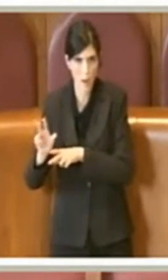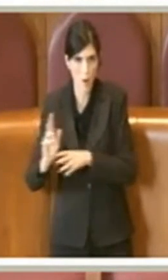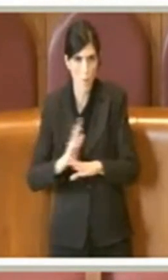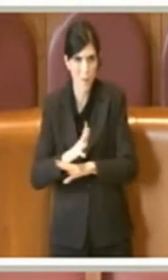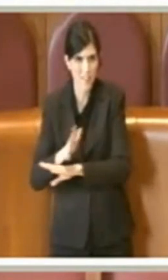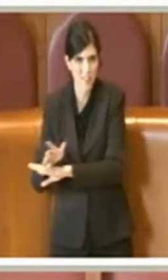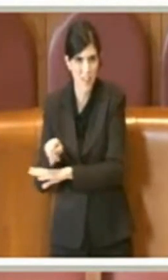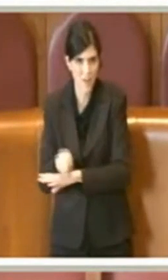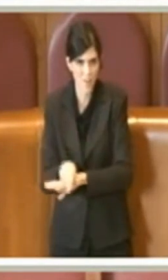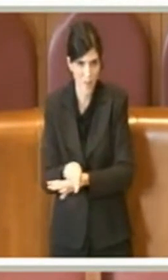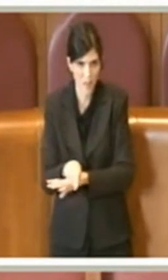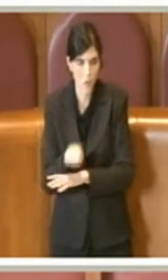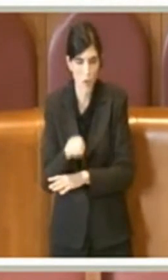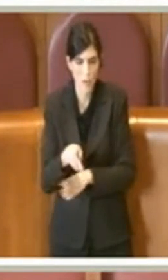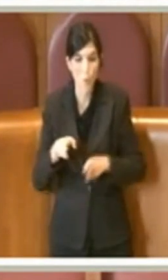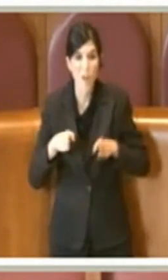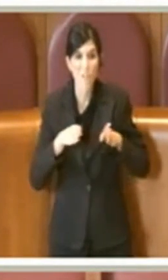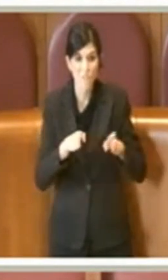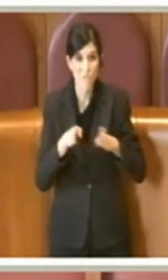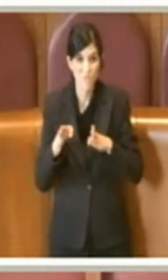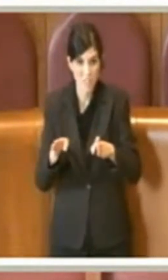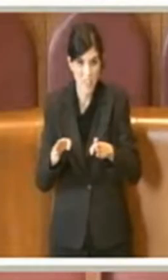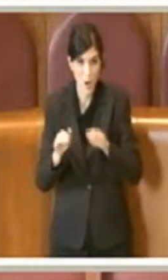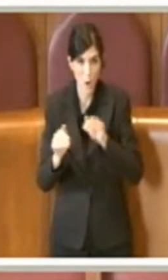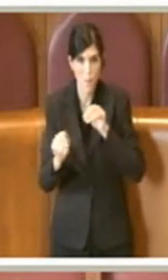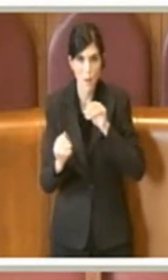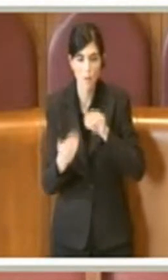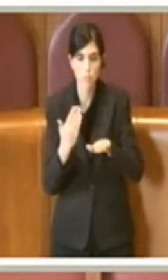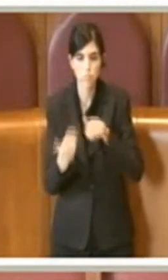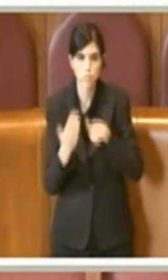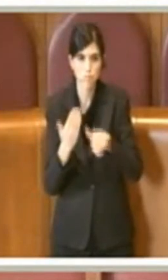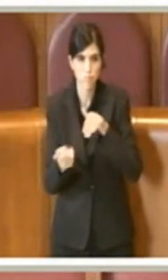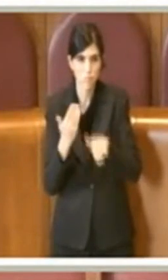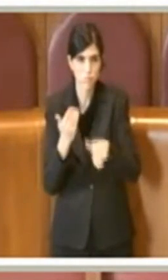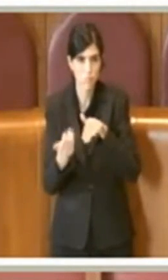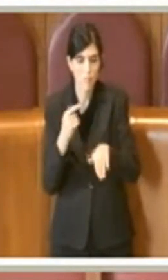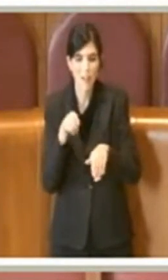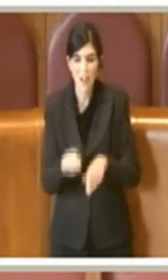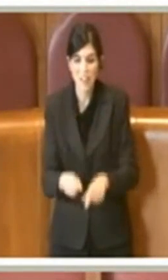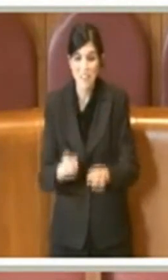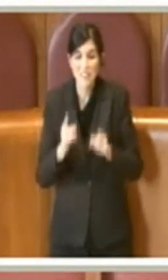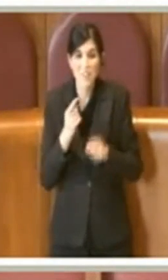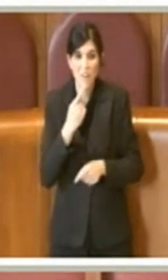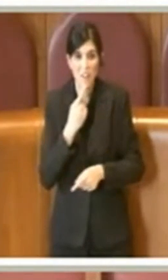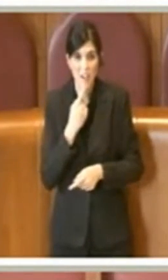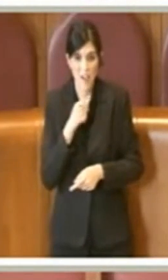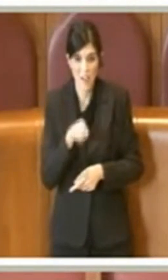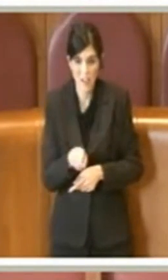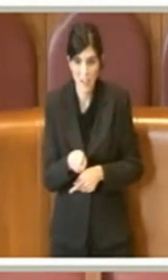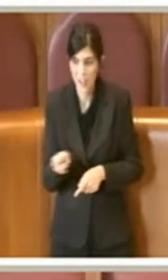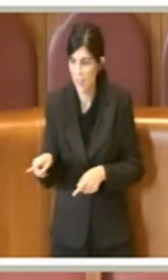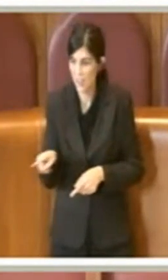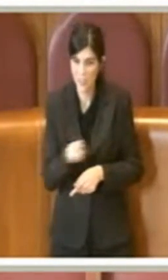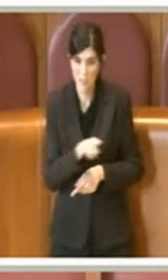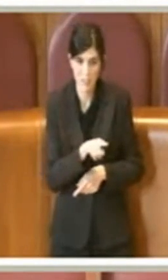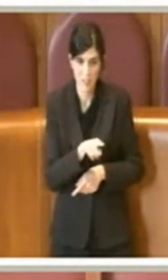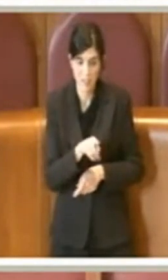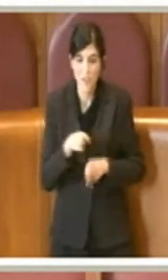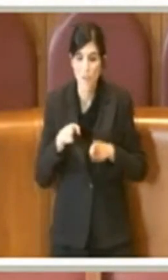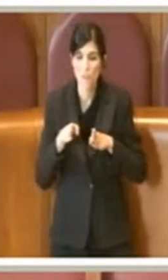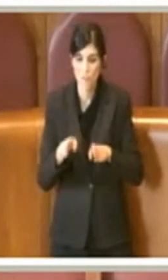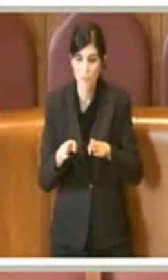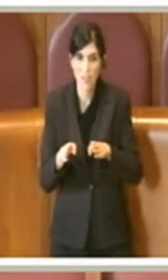grande scorrimento. E chi le difende? Le vie a scorrimento